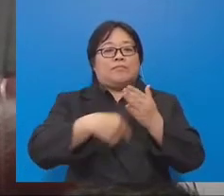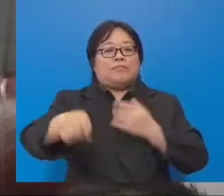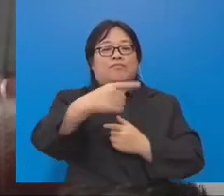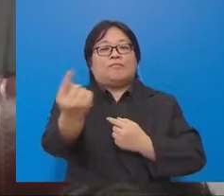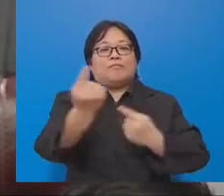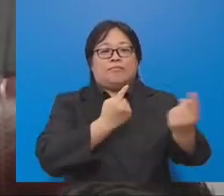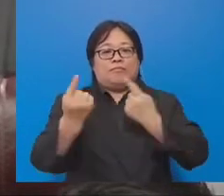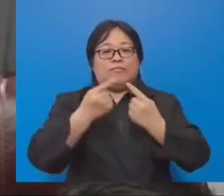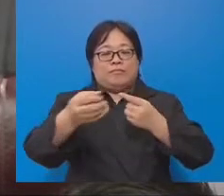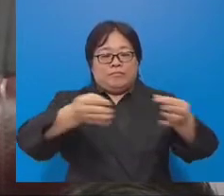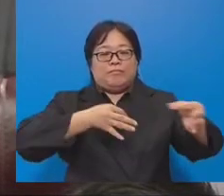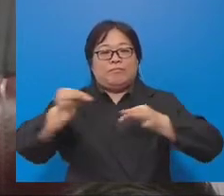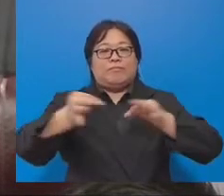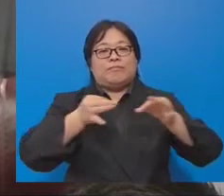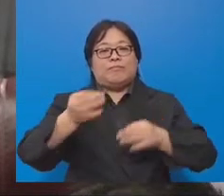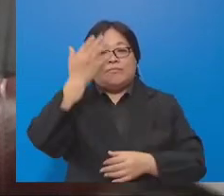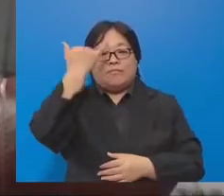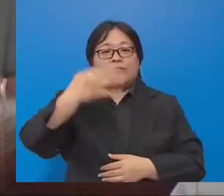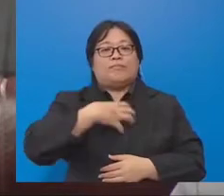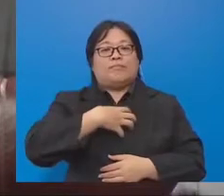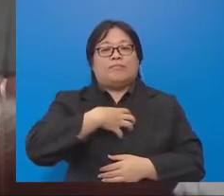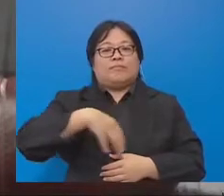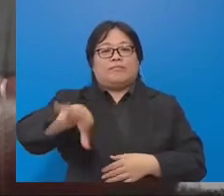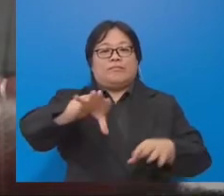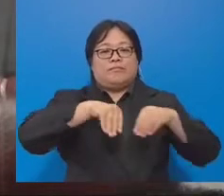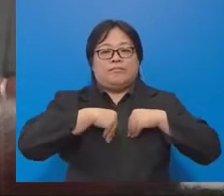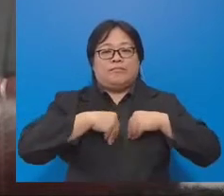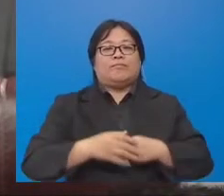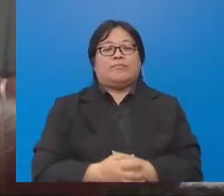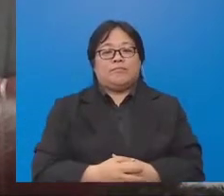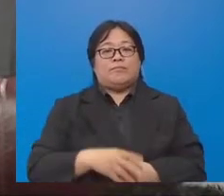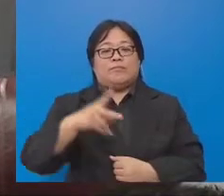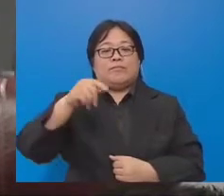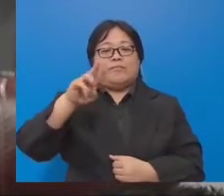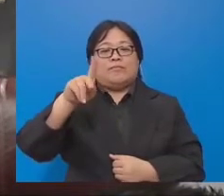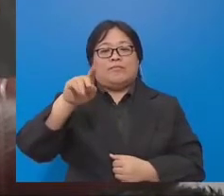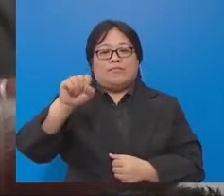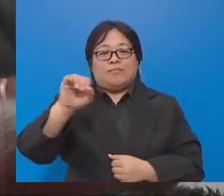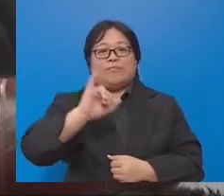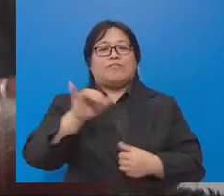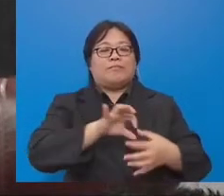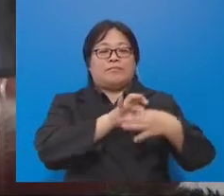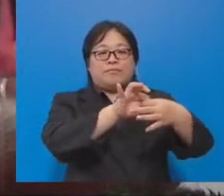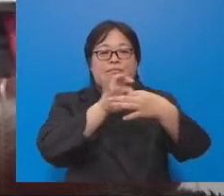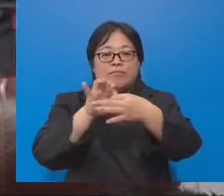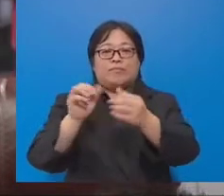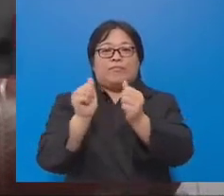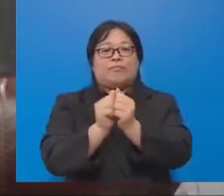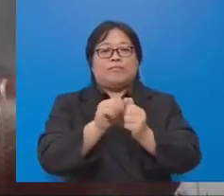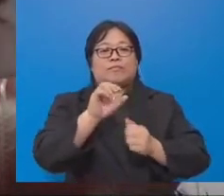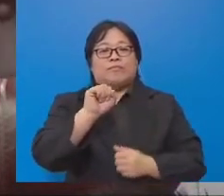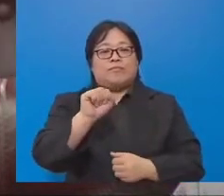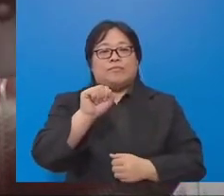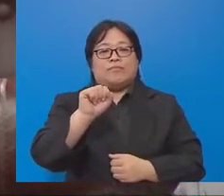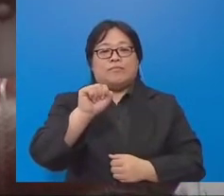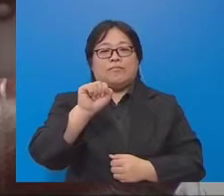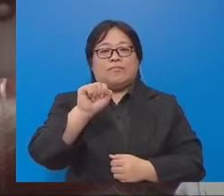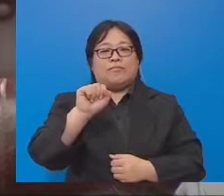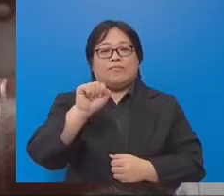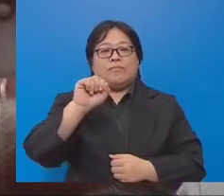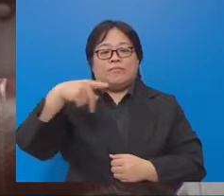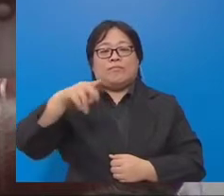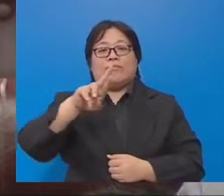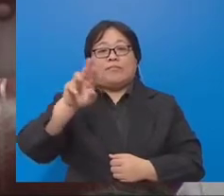memberi penjelasan mengenai aduan pekerja berkenaan. Perkeso juga telah berkerjasama dengan Suruhanjaya Pencapaian Rasuah